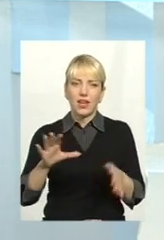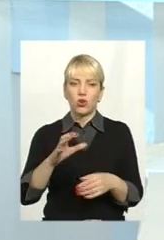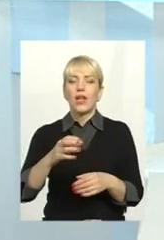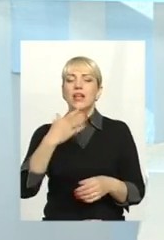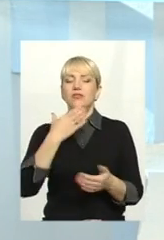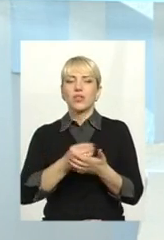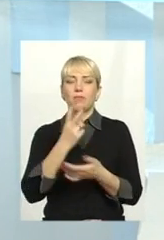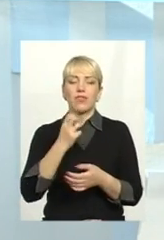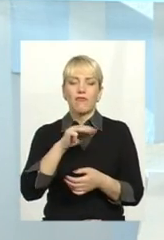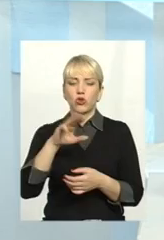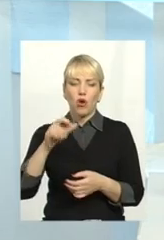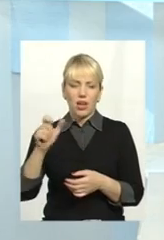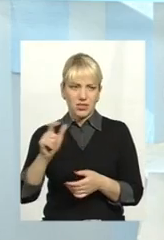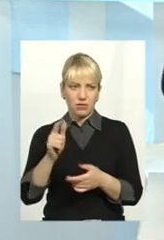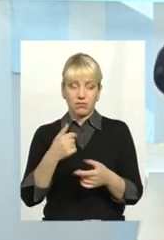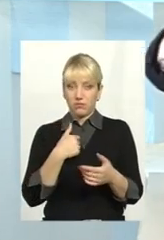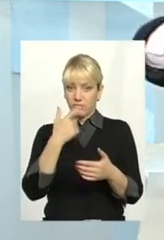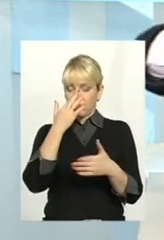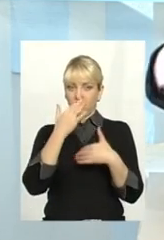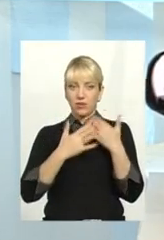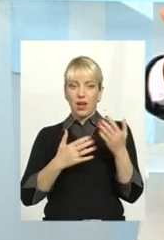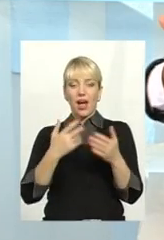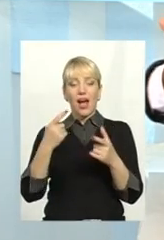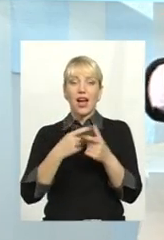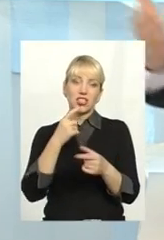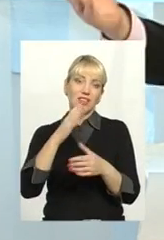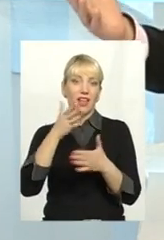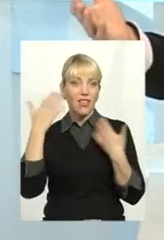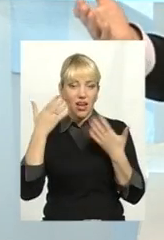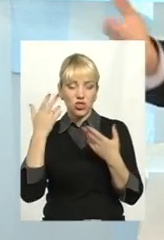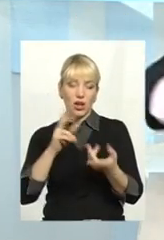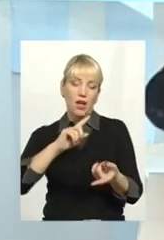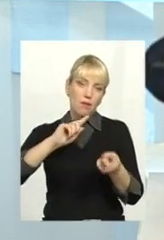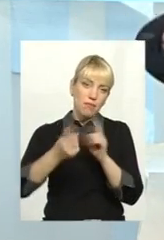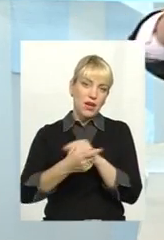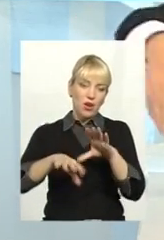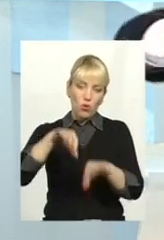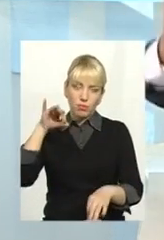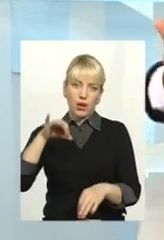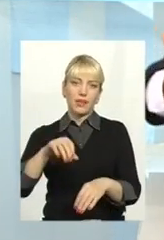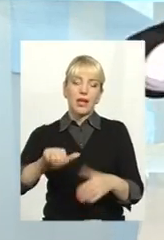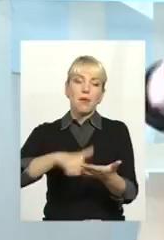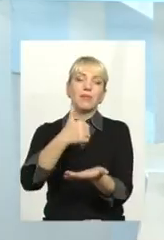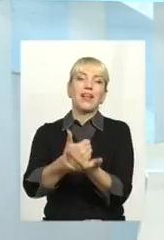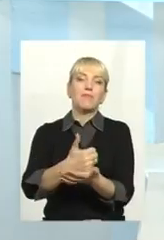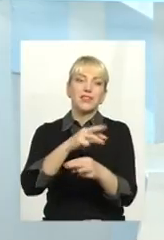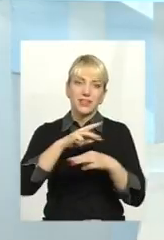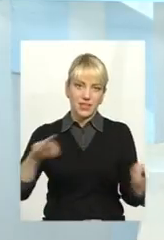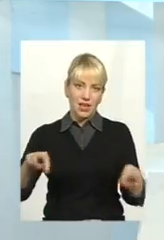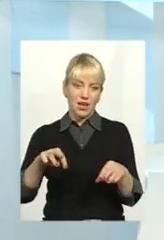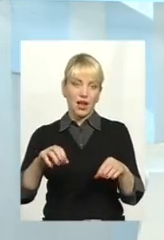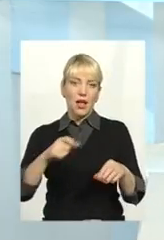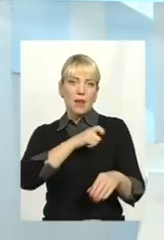НАК «Нафтогазом», в мене до вас питання, а чи не легше переобрати мера, чи прем'єра, чи не легше парламентарів